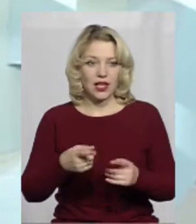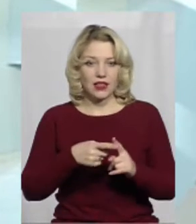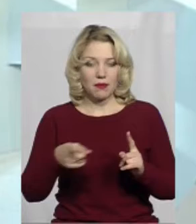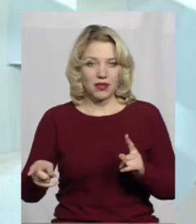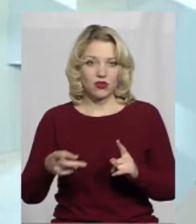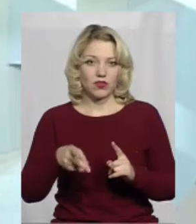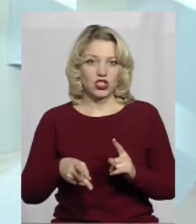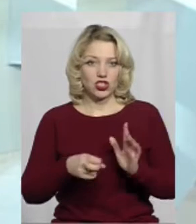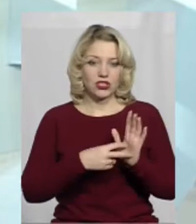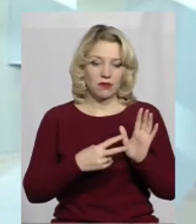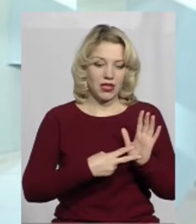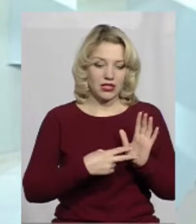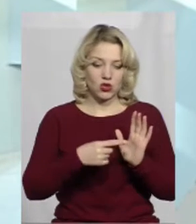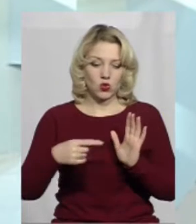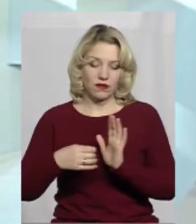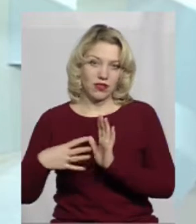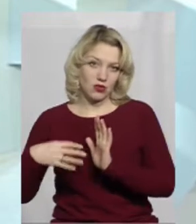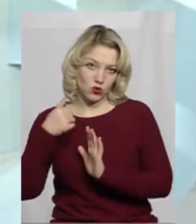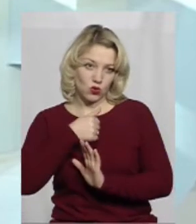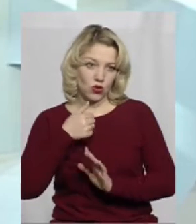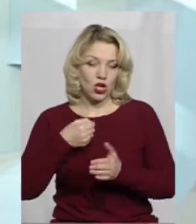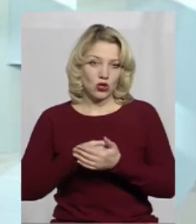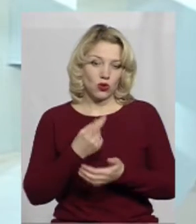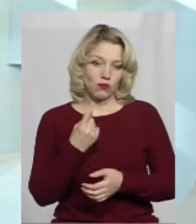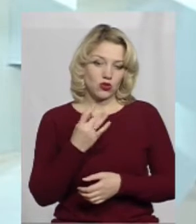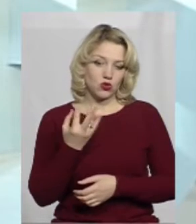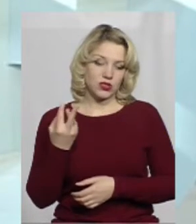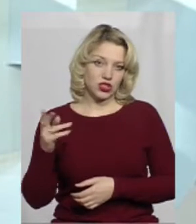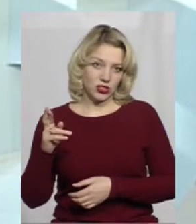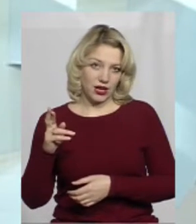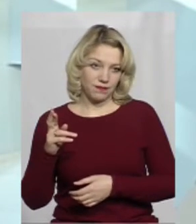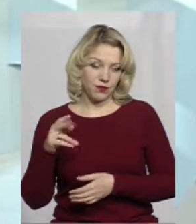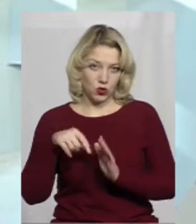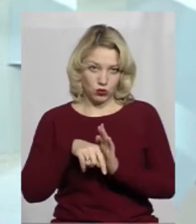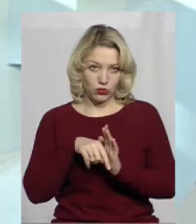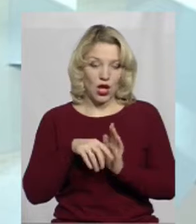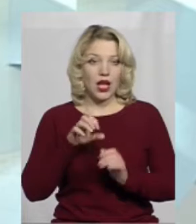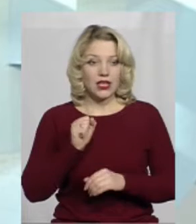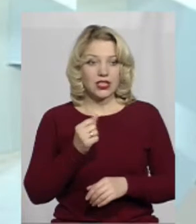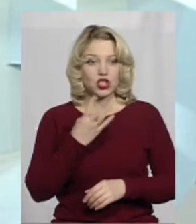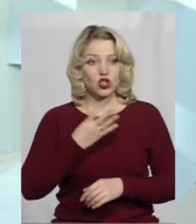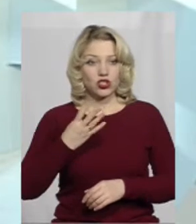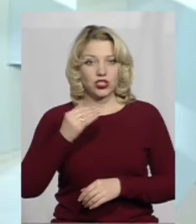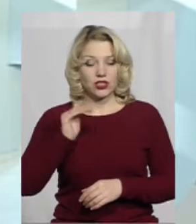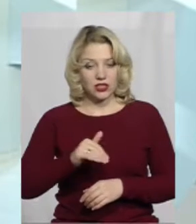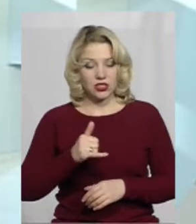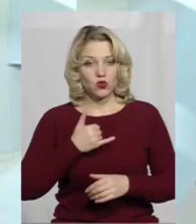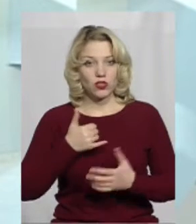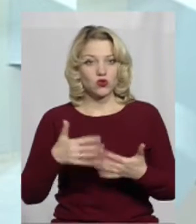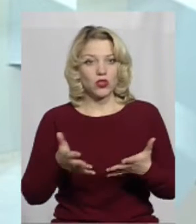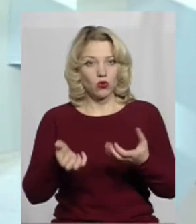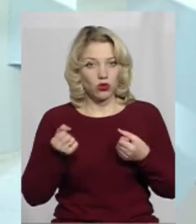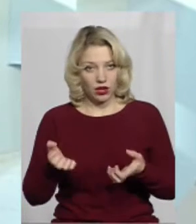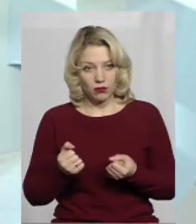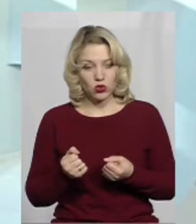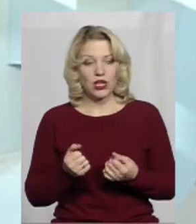період 2018-2019 року, тобто до 1 січня. А у нас таких 144 тисячі отримують житлові